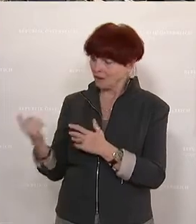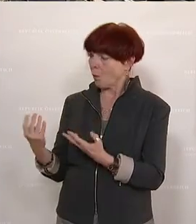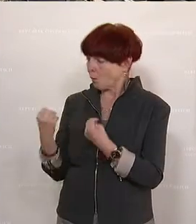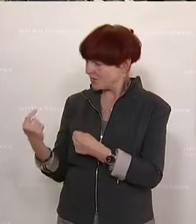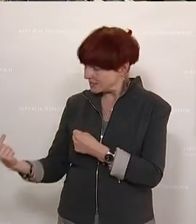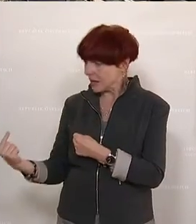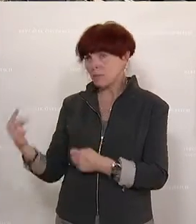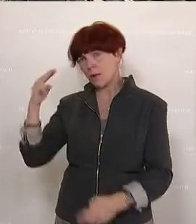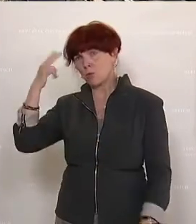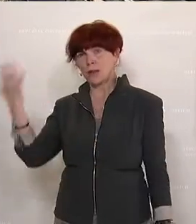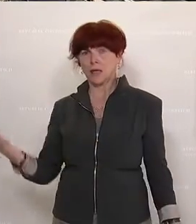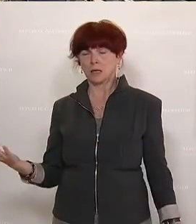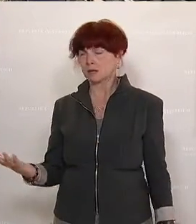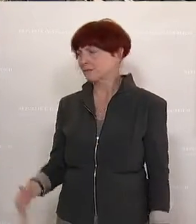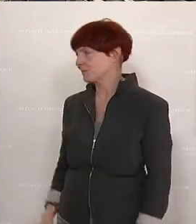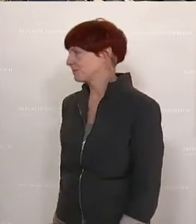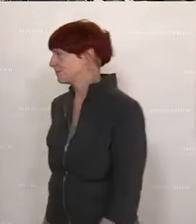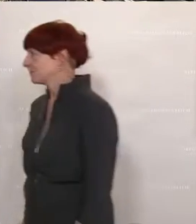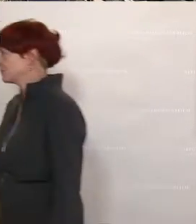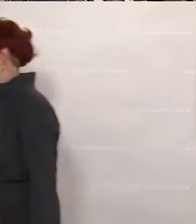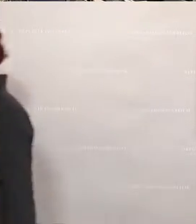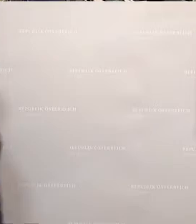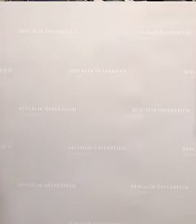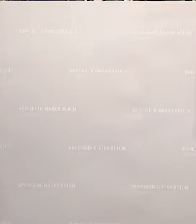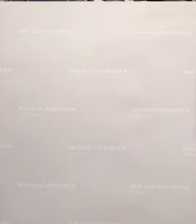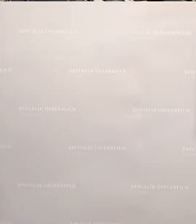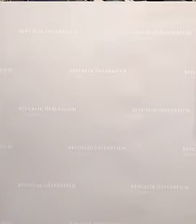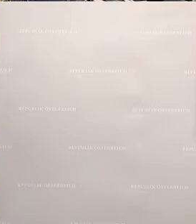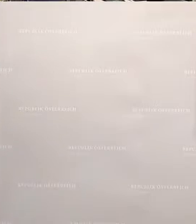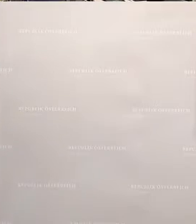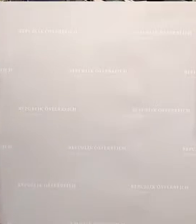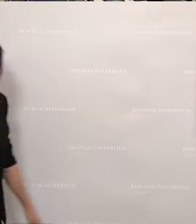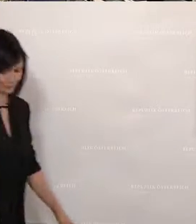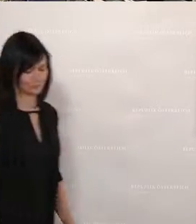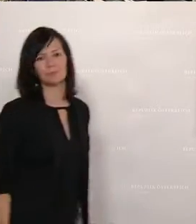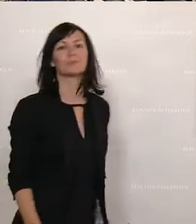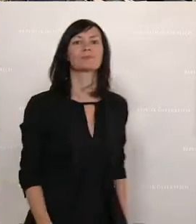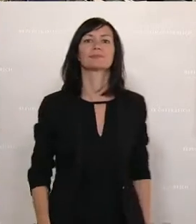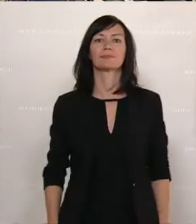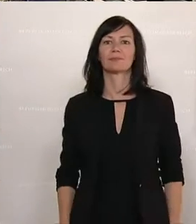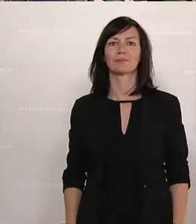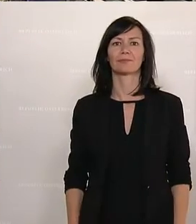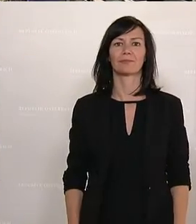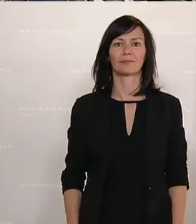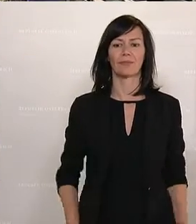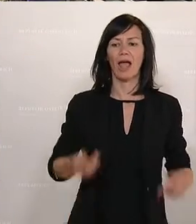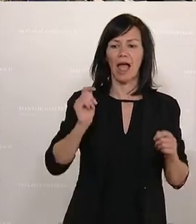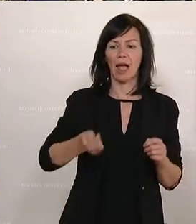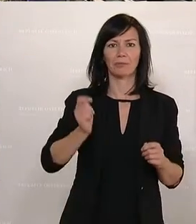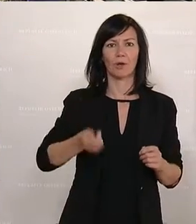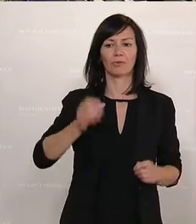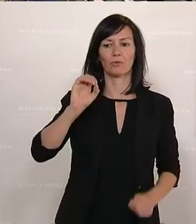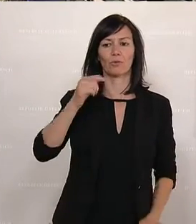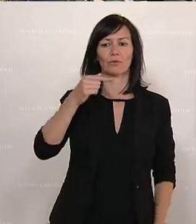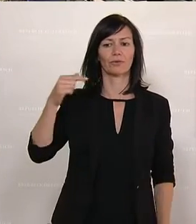Viel Kritik mit ironischem Unterton vorgebracht von Susanne Fürst, FPÖ, Kritik an der ÖVP und dem der